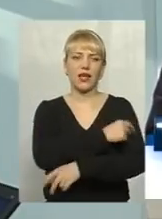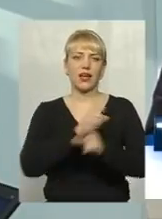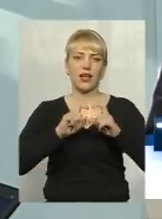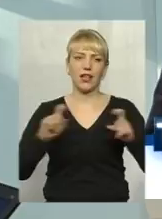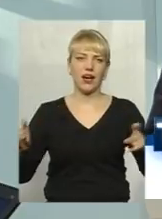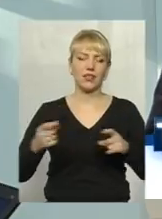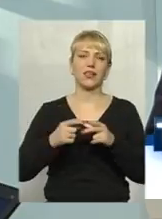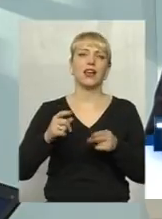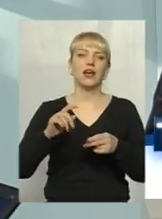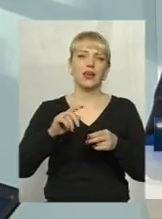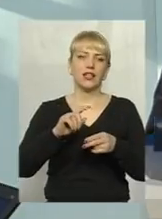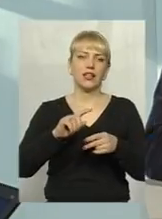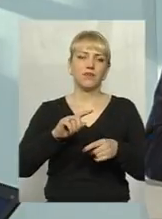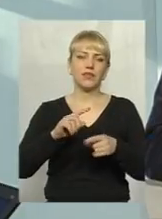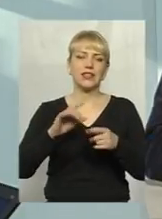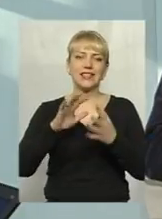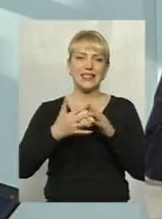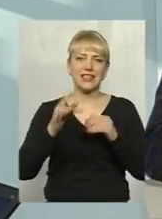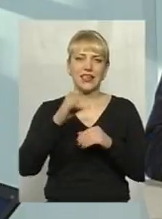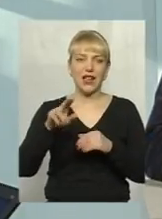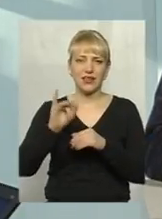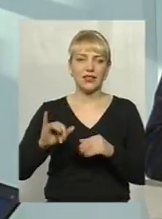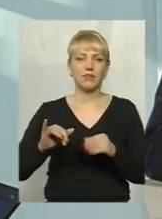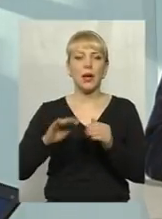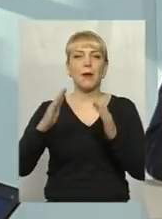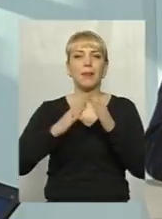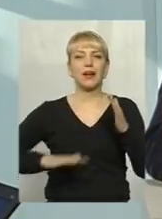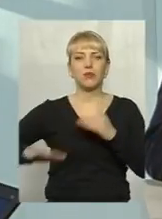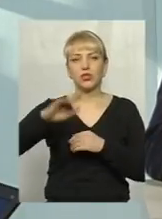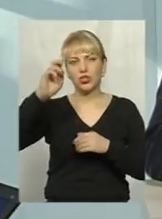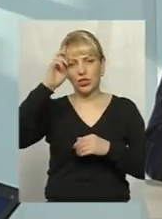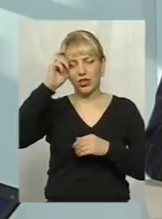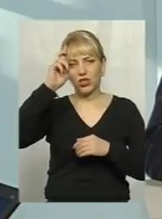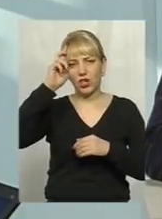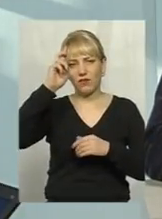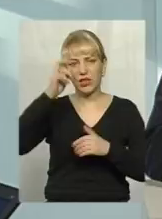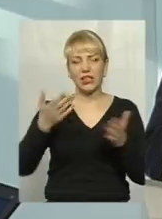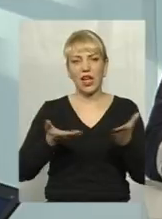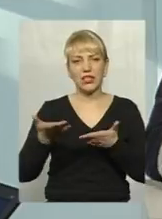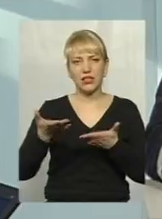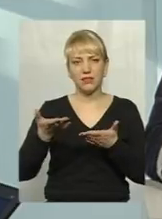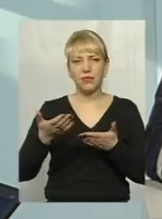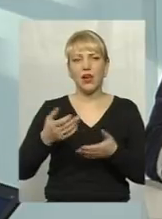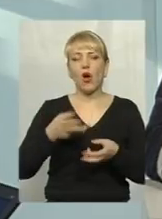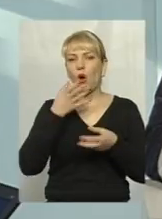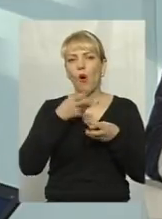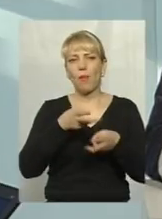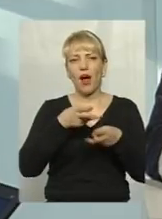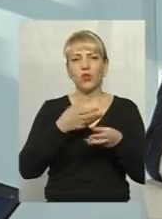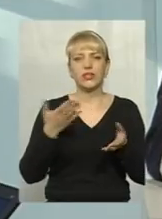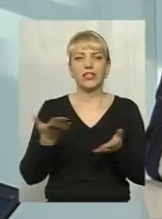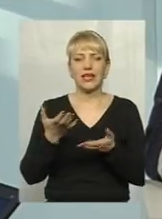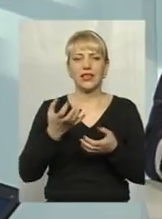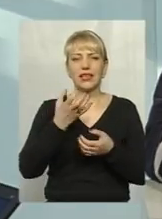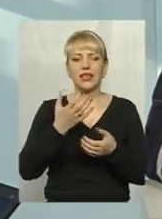кушерські пункти, сільські ради, тобто приміщення державні, які опалюються, в яких можна